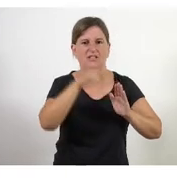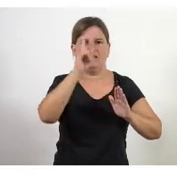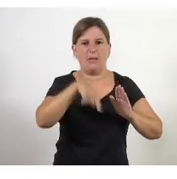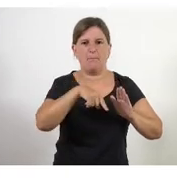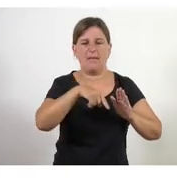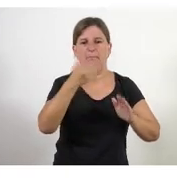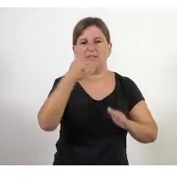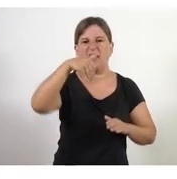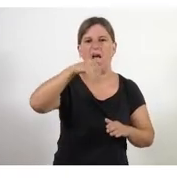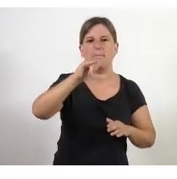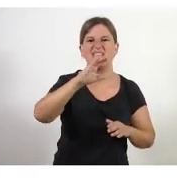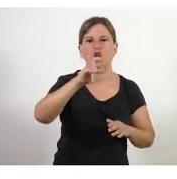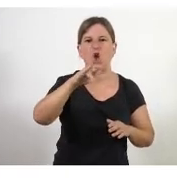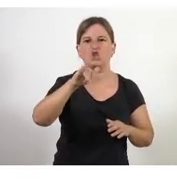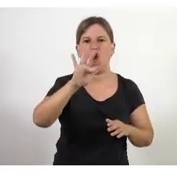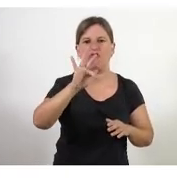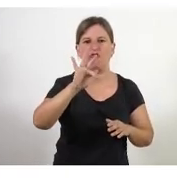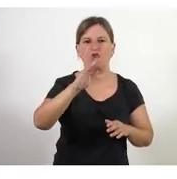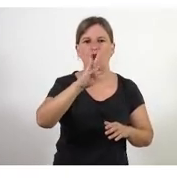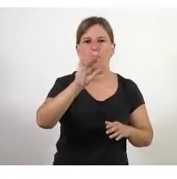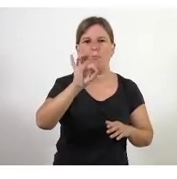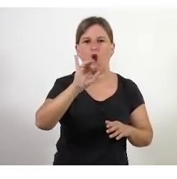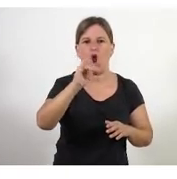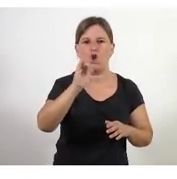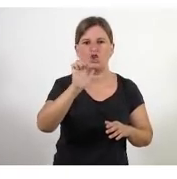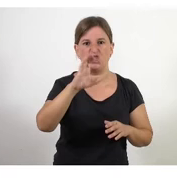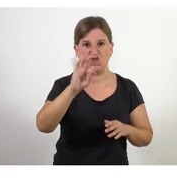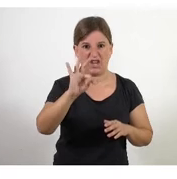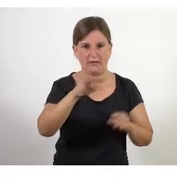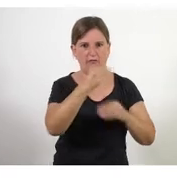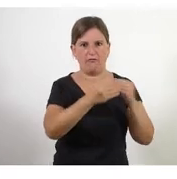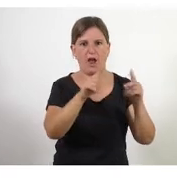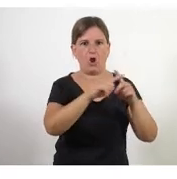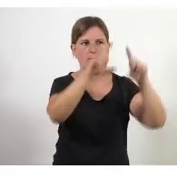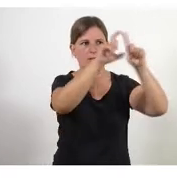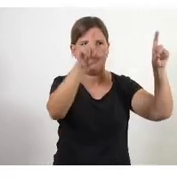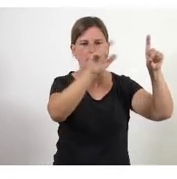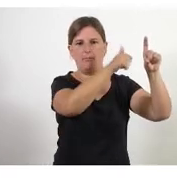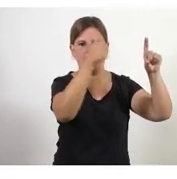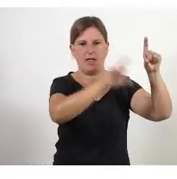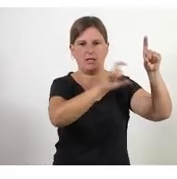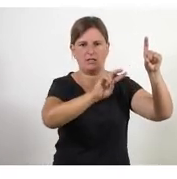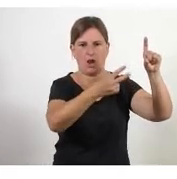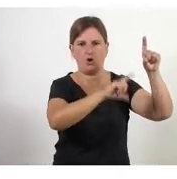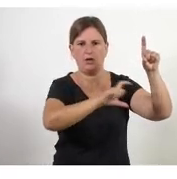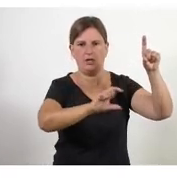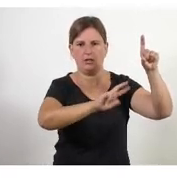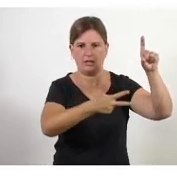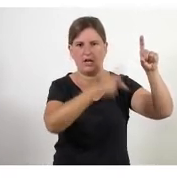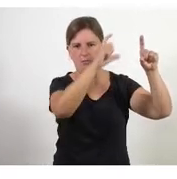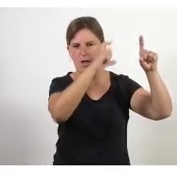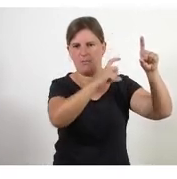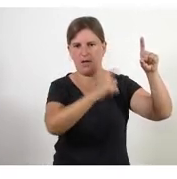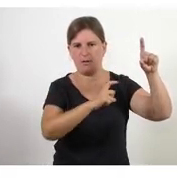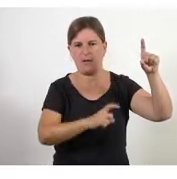el treball és en cascada fem la primera etapa la segona etapa la tercera etapa i el coneixement es basa en